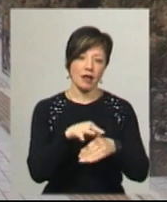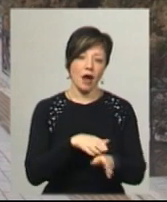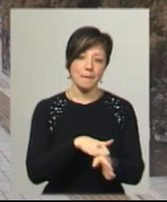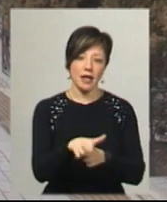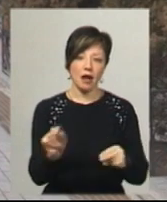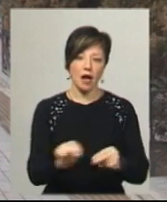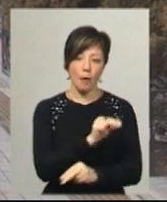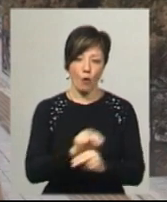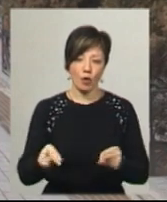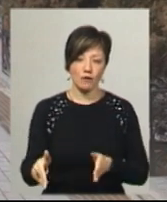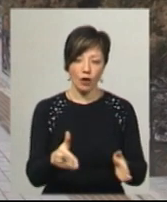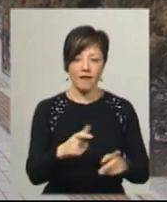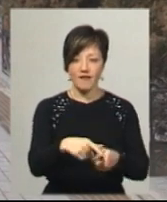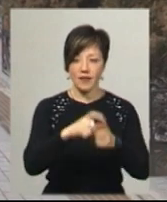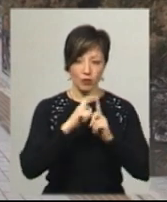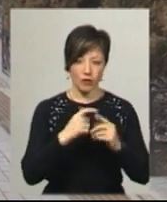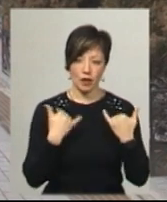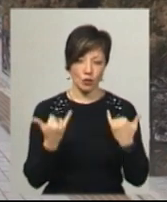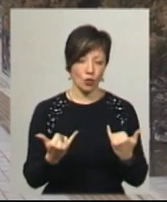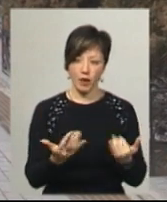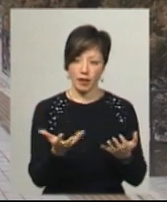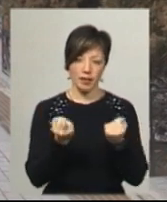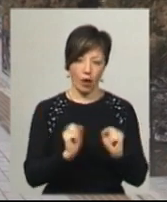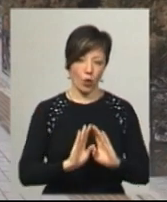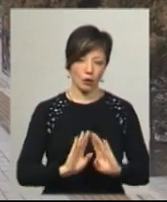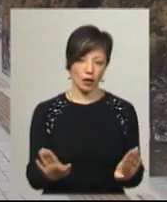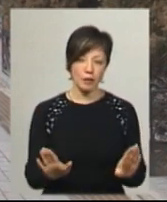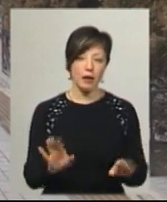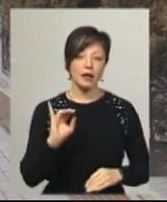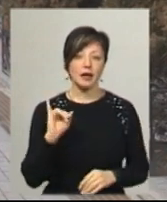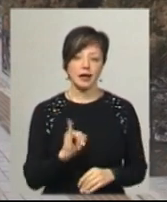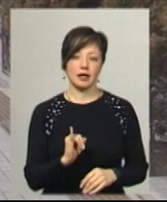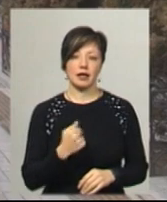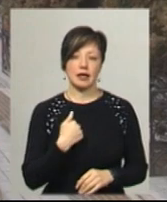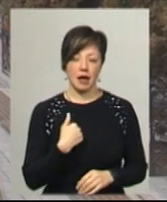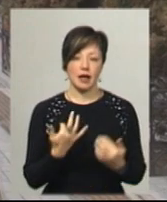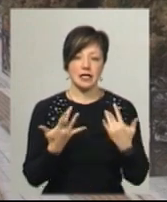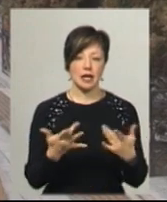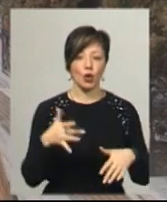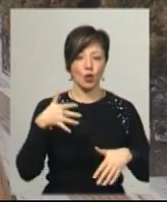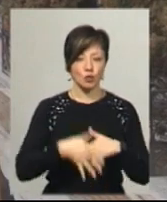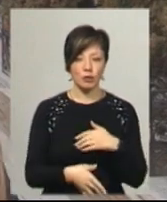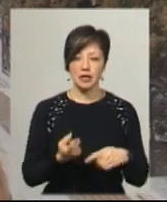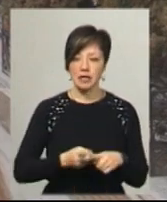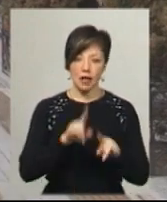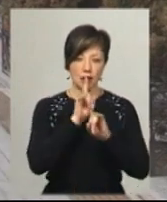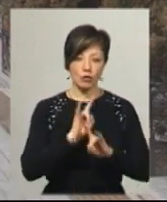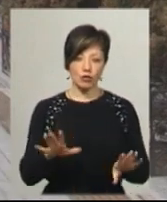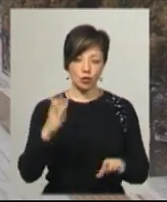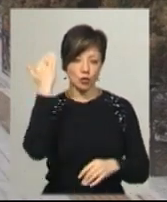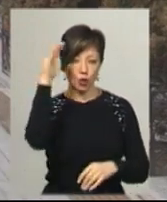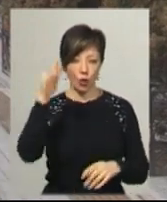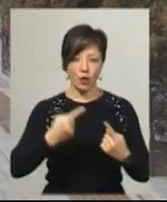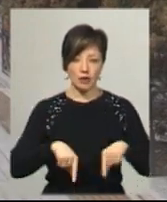капітальних ремонтів. Відповіді я на сьогодні не отримала, і я, наскільки розумію, це не буде якась стороння